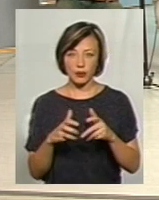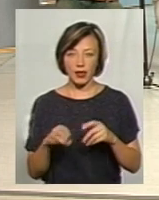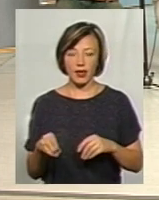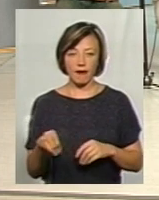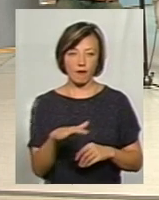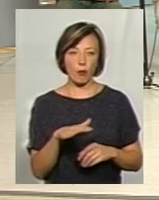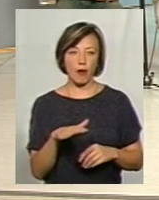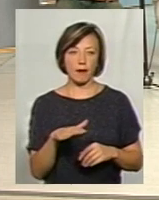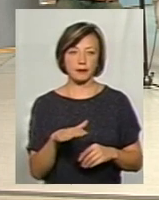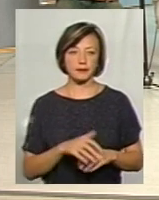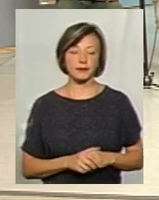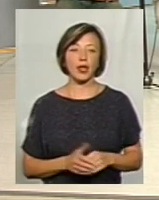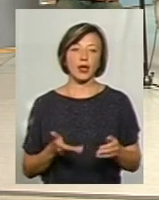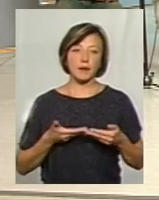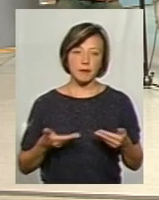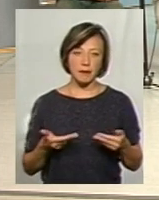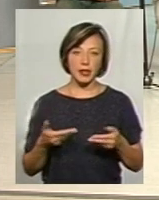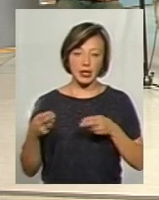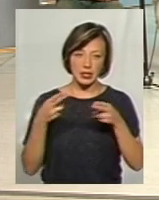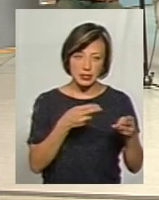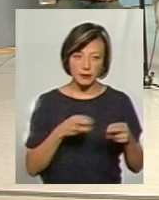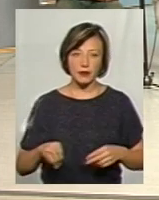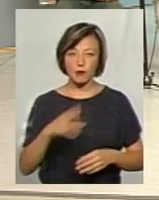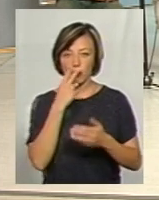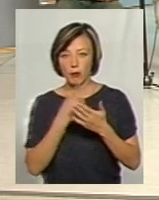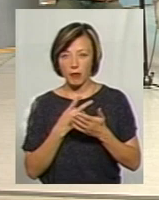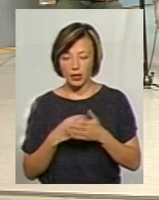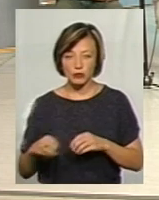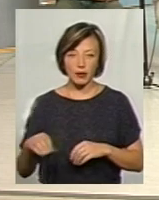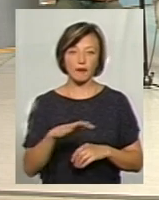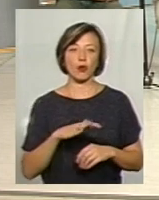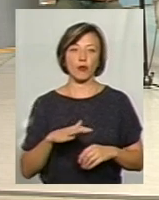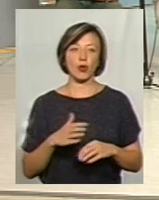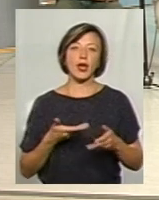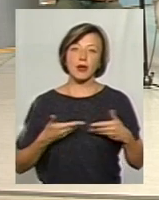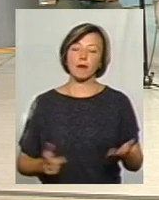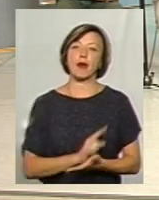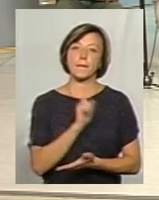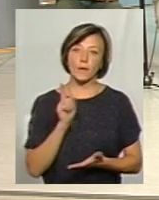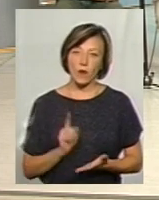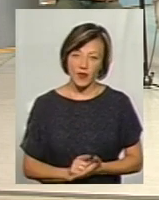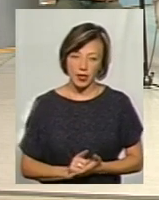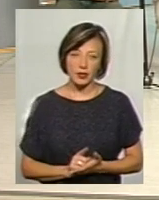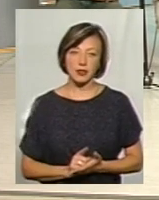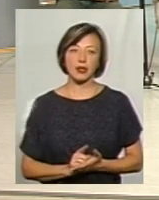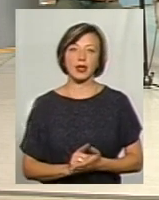Європи. Ми їздимо Європу, ми бачимо Європу, і ми повинні